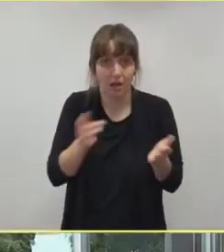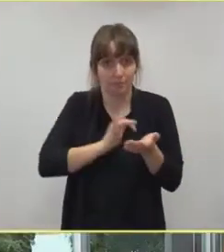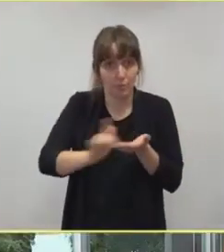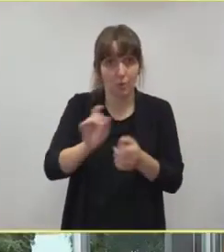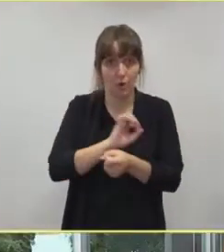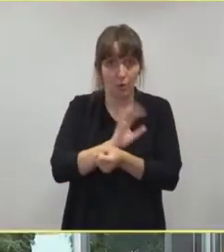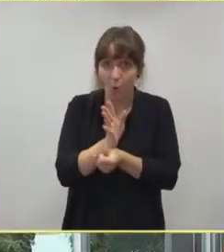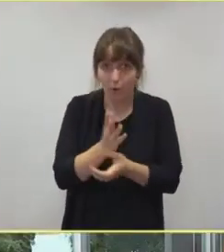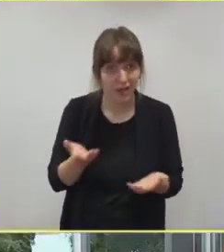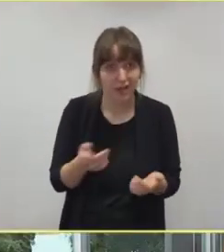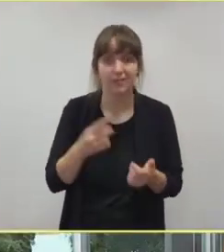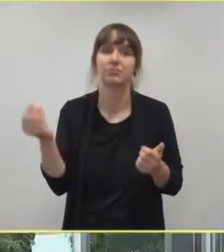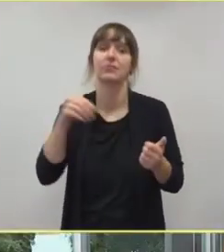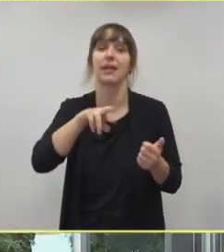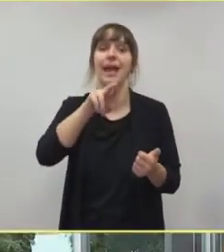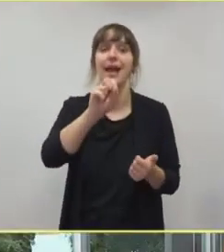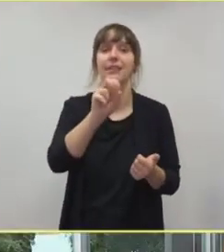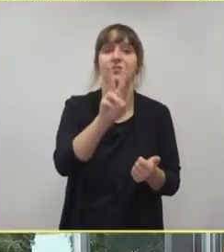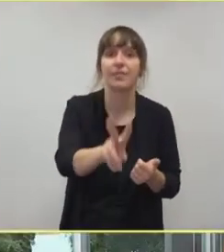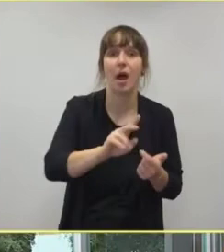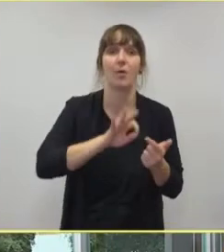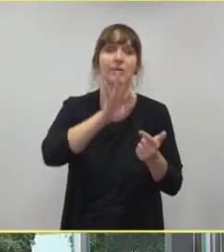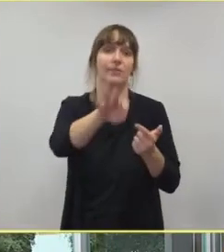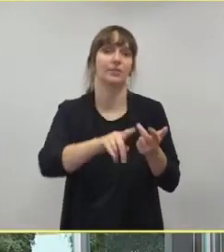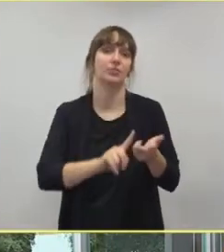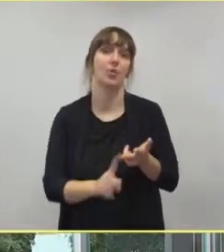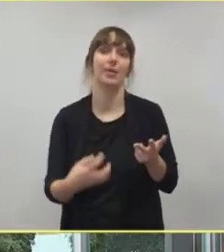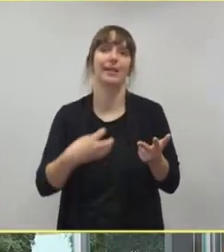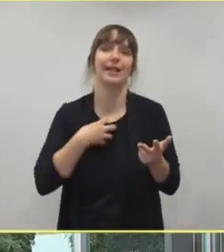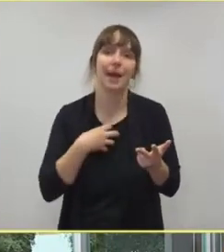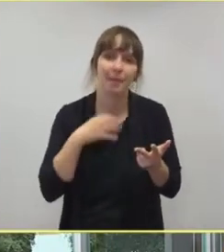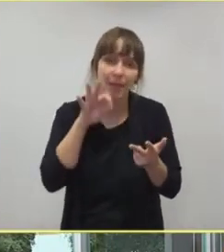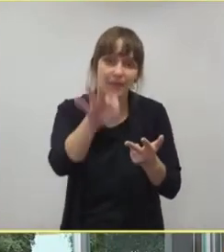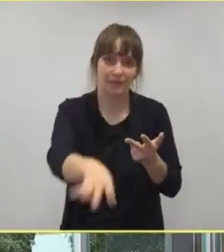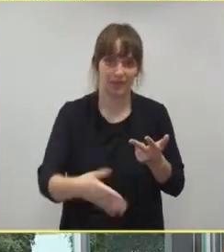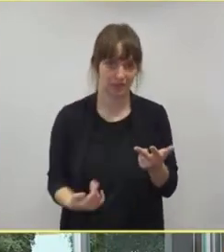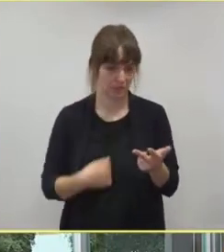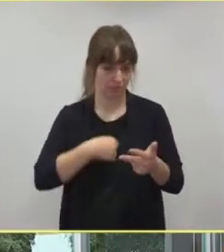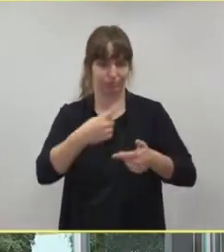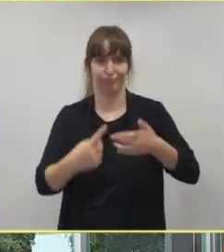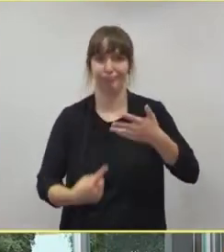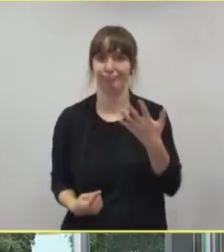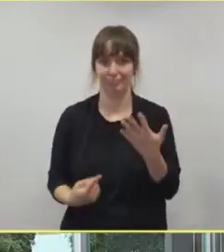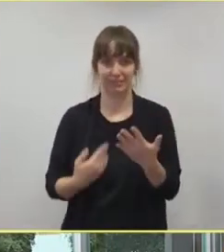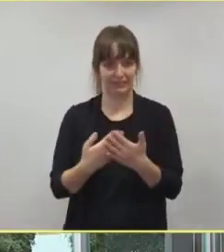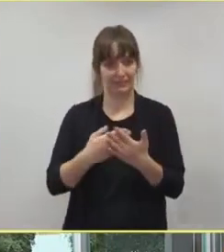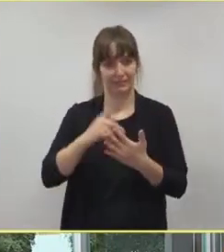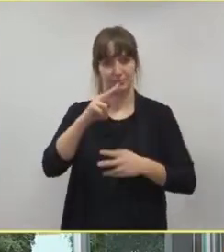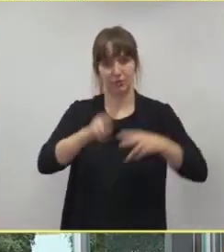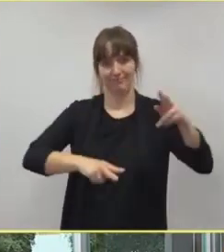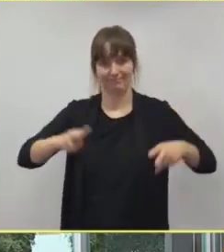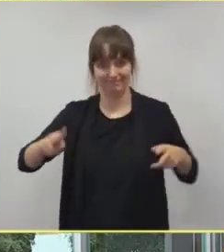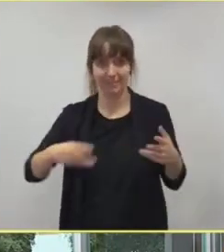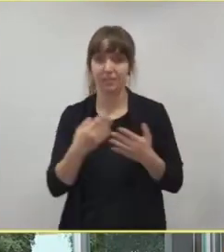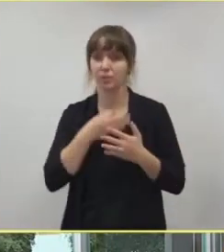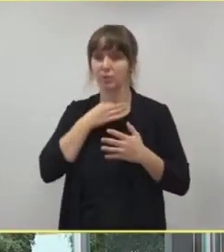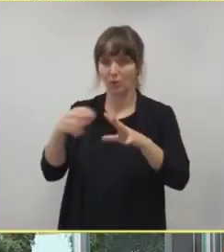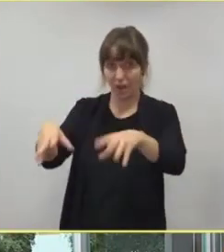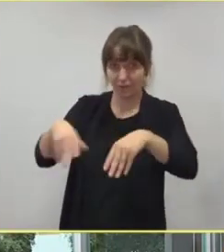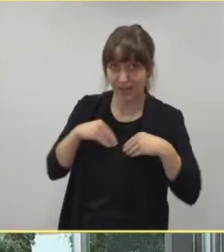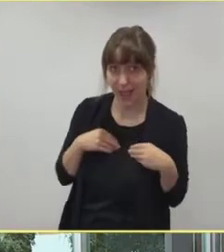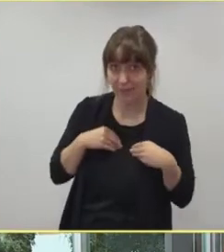mit RSV-Infektionen, mit Influenza. Und hier muss differenziert werden in der Triage, der Notaufnahme.